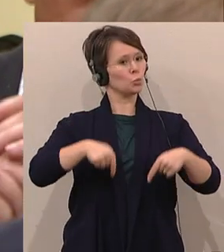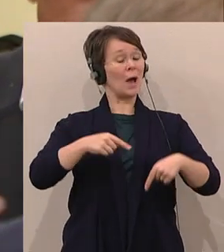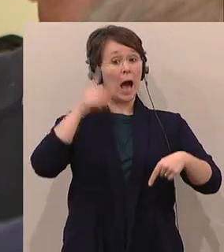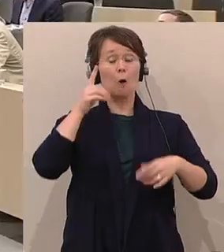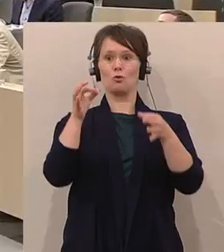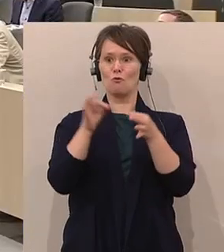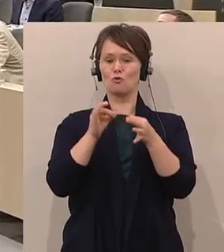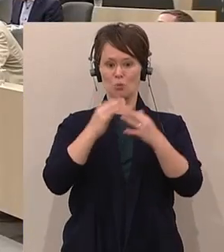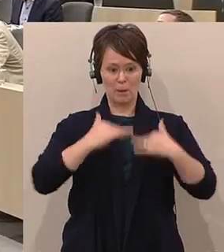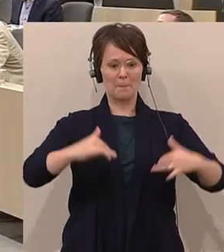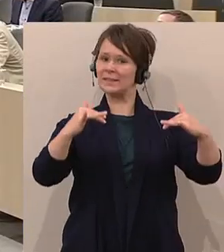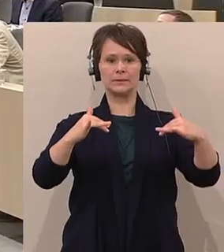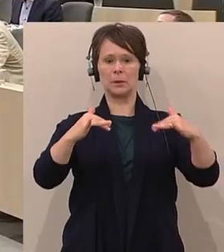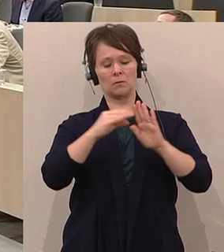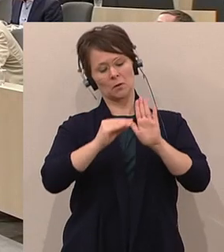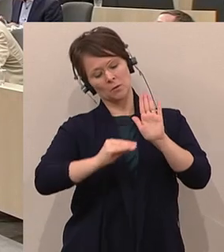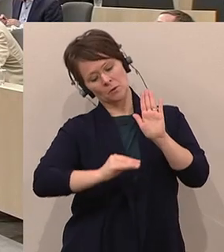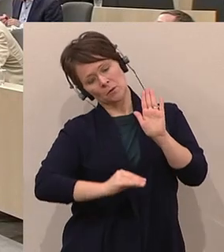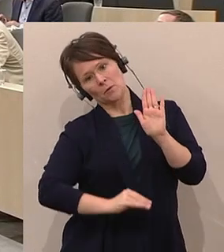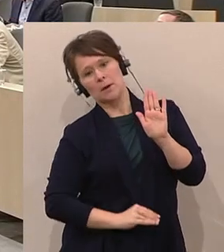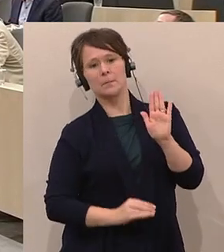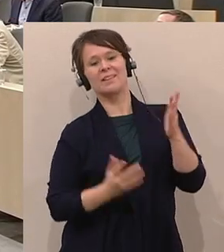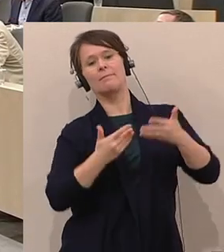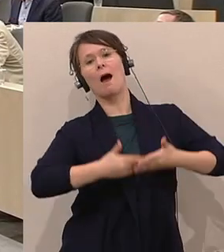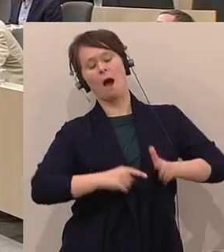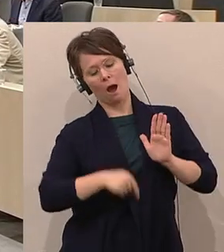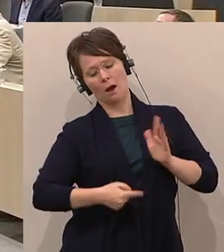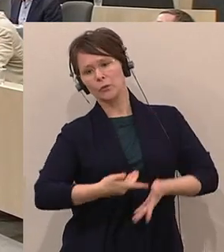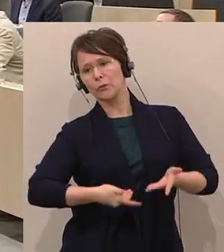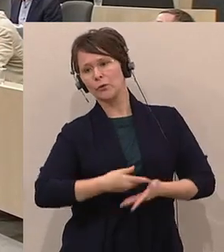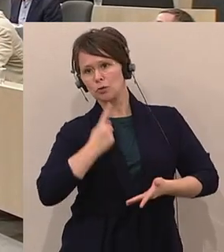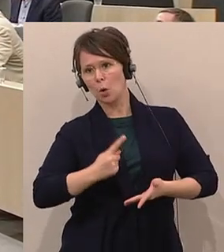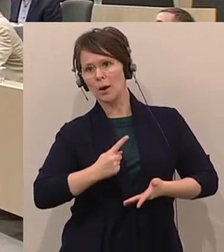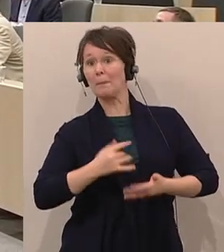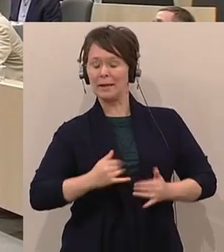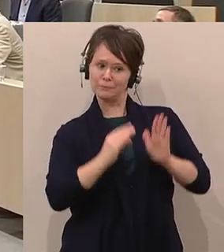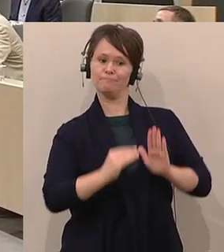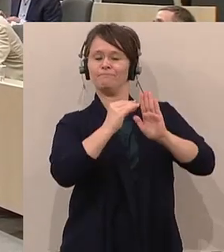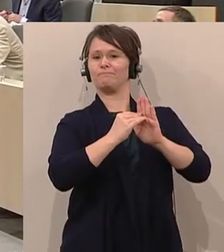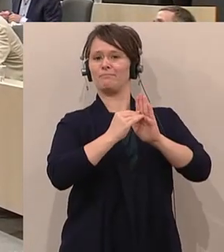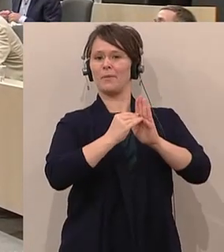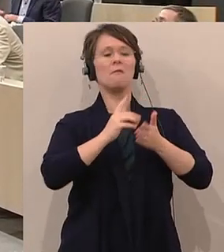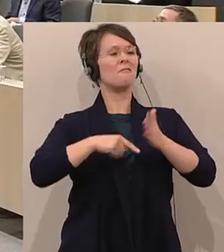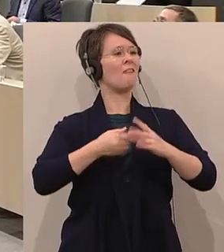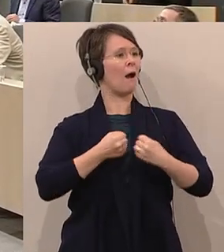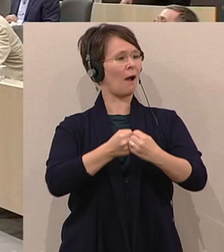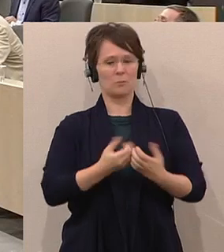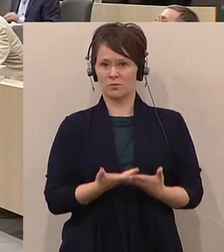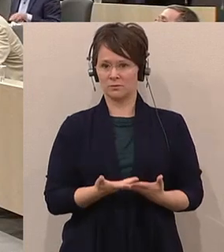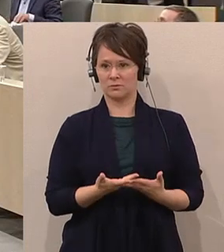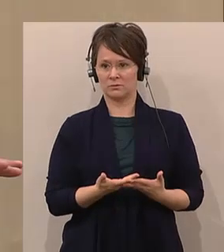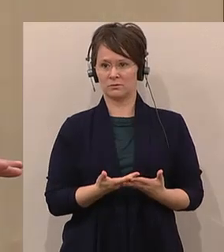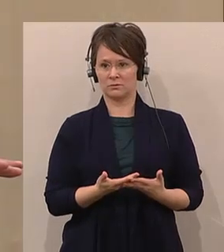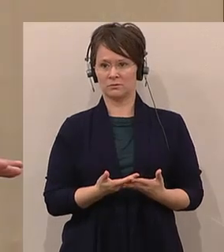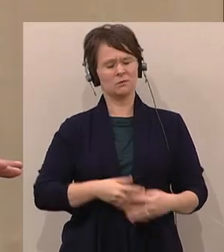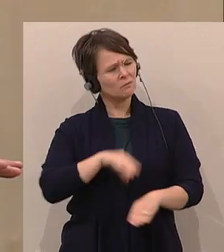spät hinten in die Nacht verräumt werden. Dafür machen wir Wahlkampf. Und da richte ich mich einmal an die SPÖ. Ja, sagen Sie,